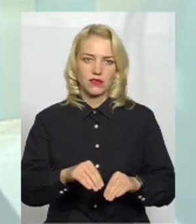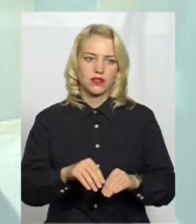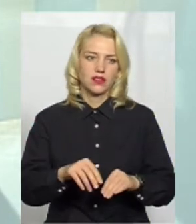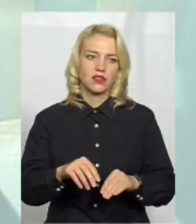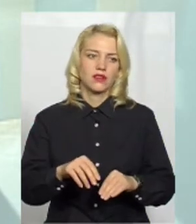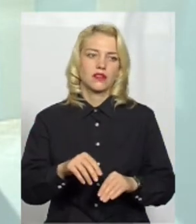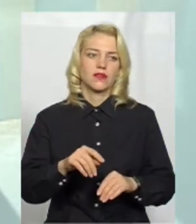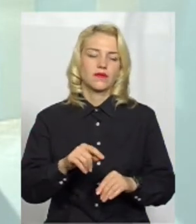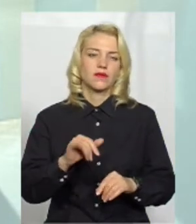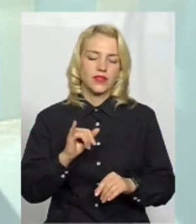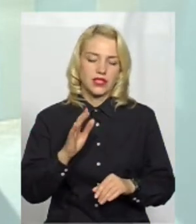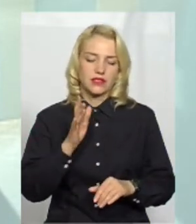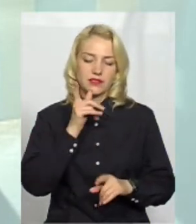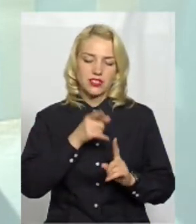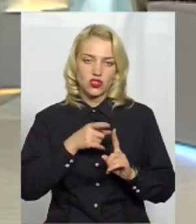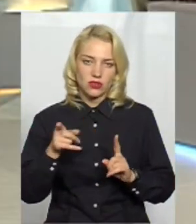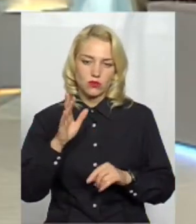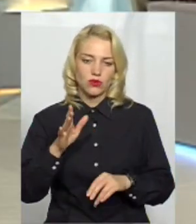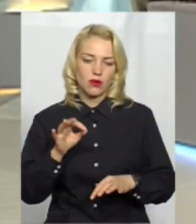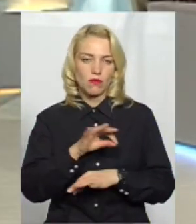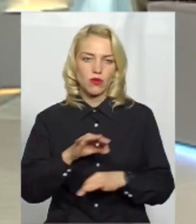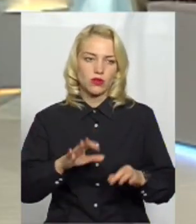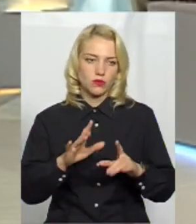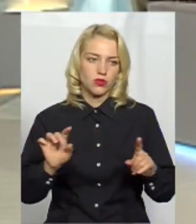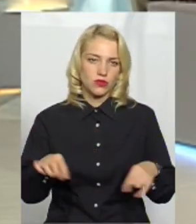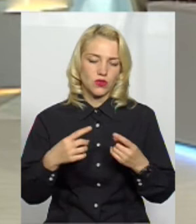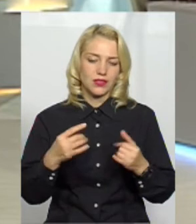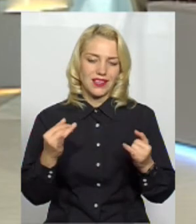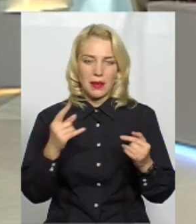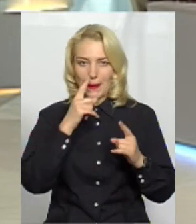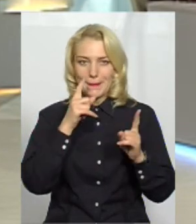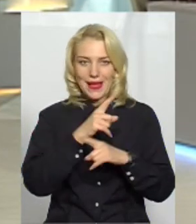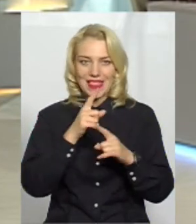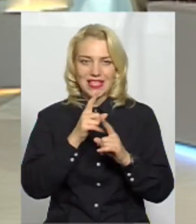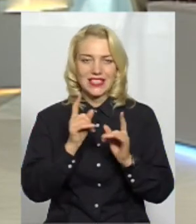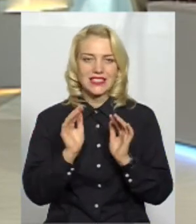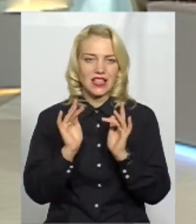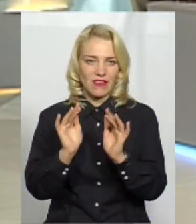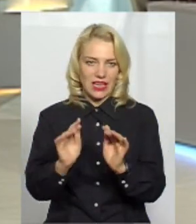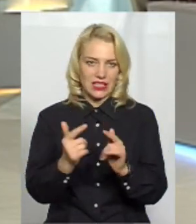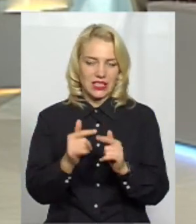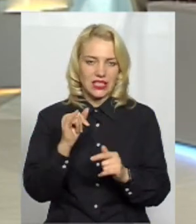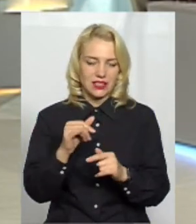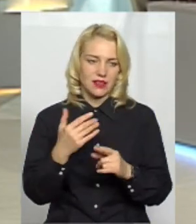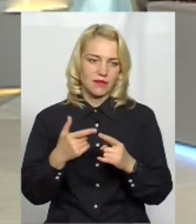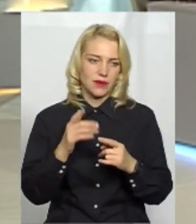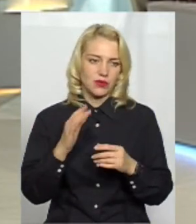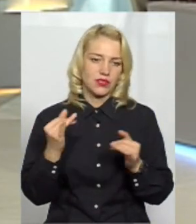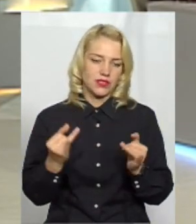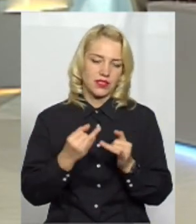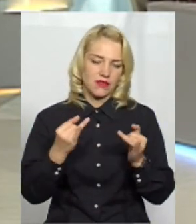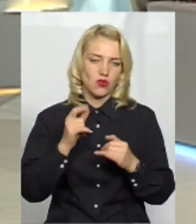проєкт, і буде створений маленький цікавий скверик. Ділянка знаходиться споряд бібліотекою